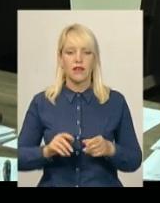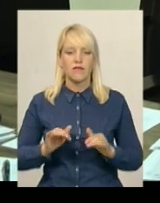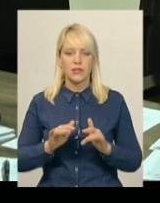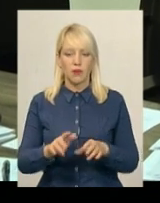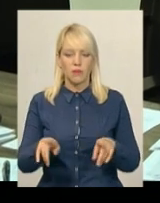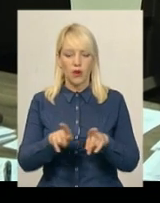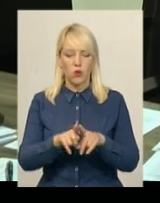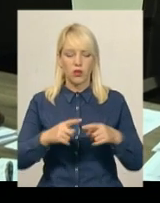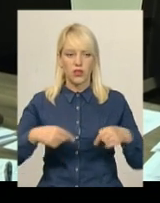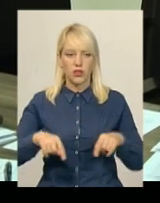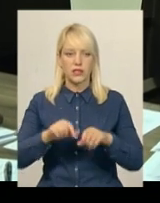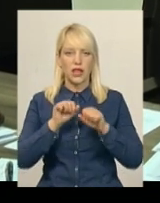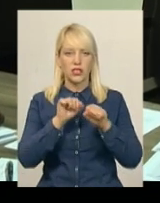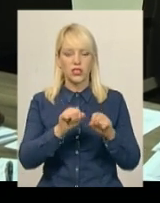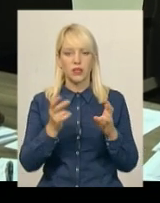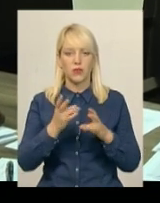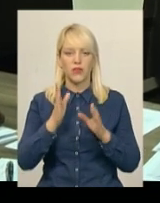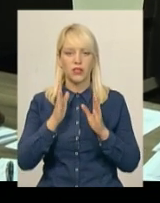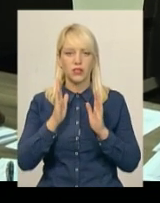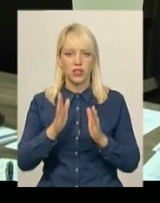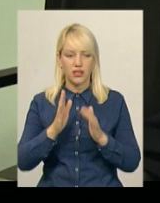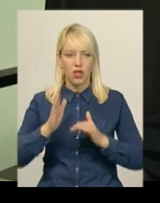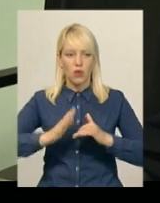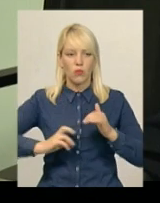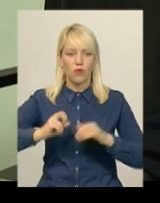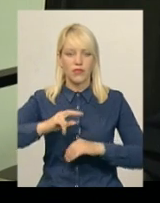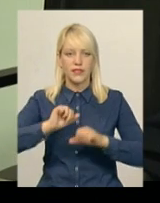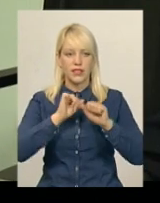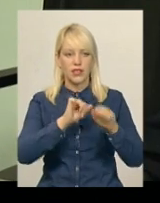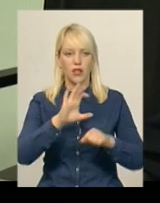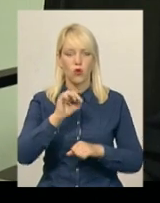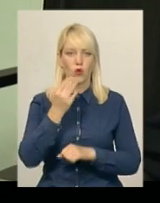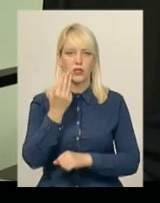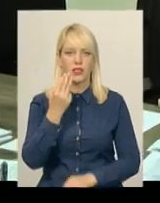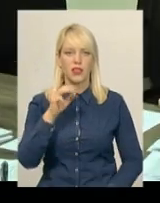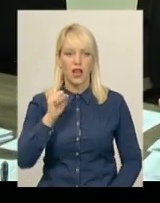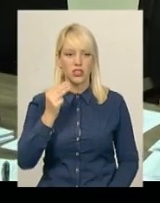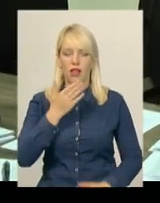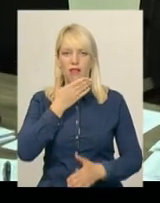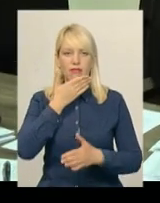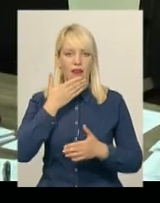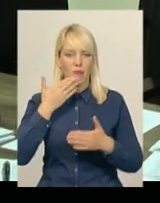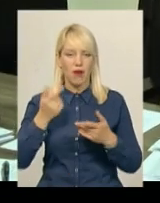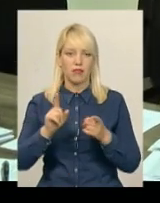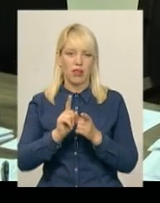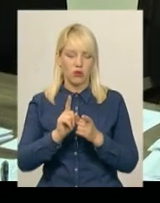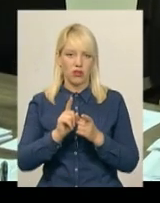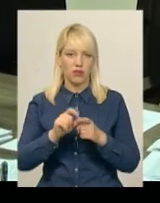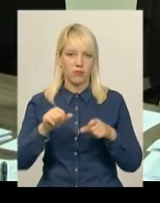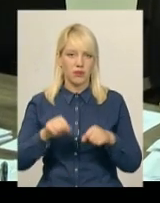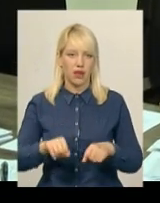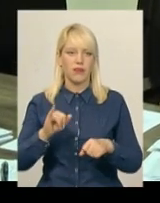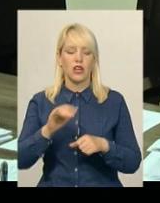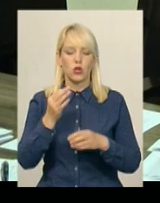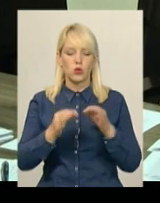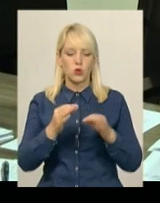захищати правопорушників має тільки професійний захисник. Осташ такою особою не є. Суд вам пропонує і надає